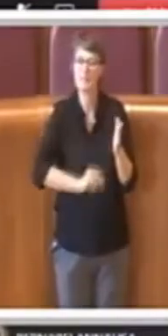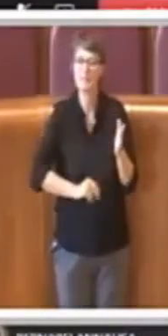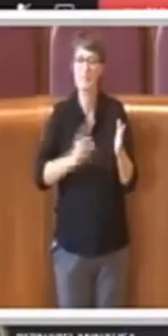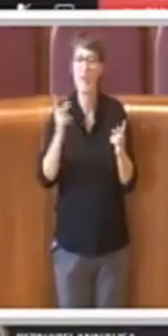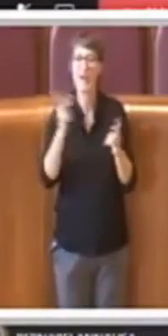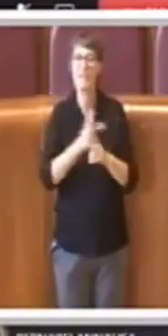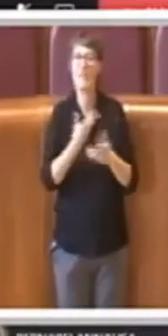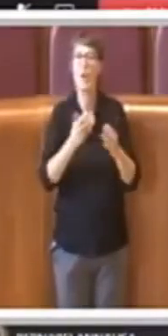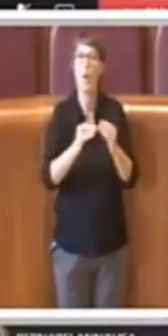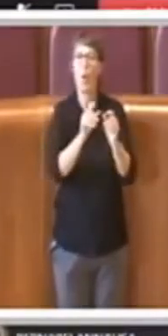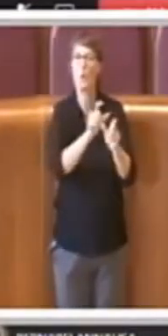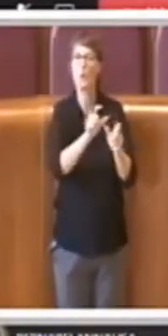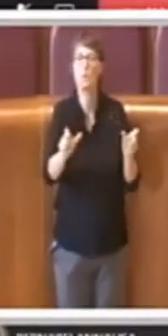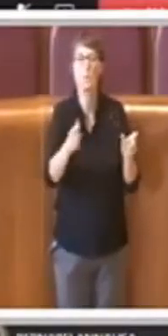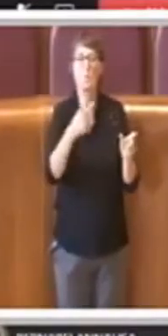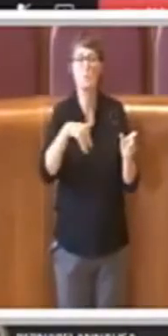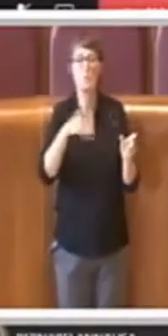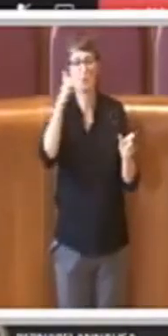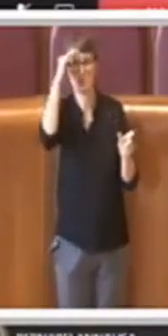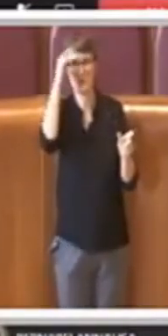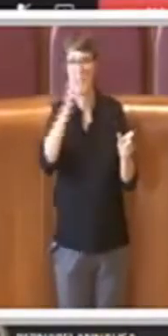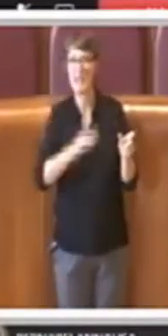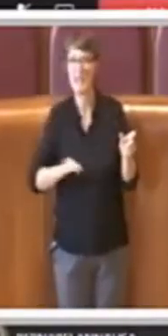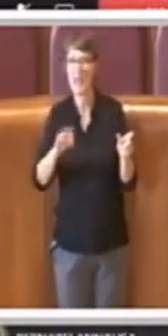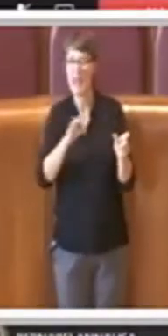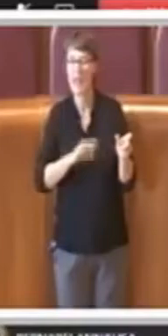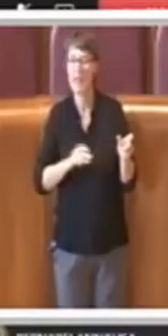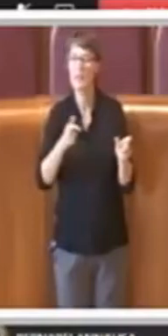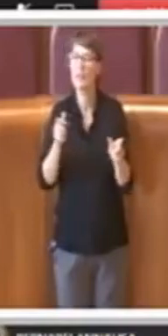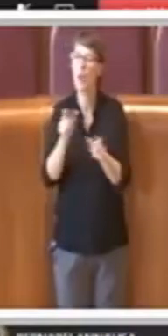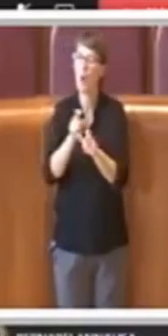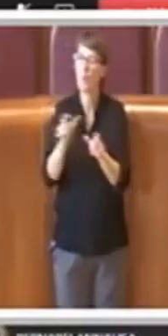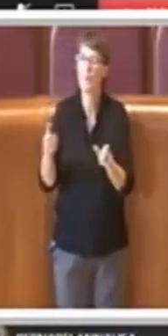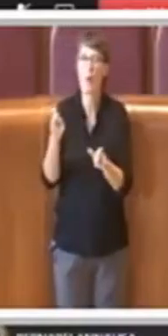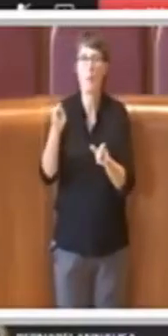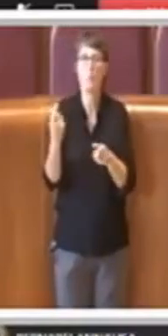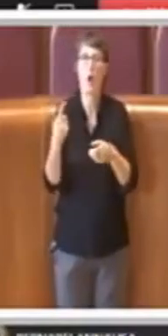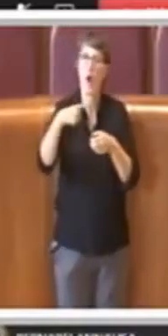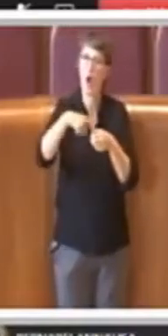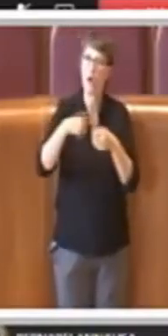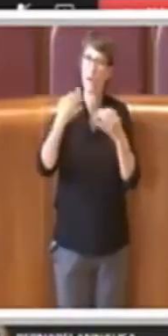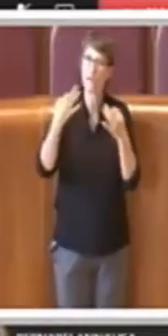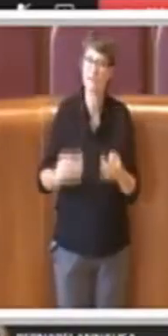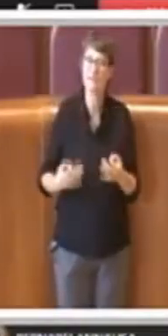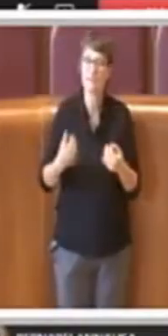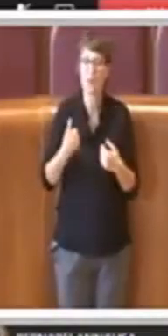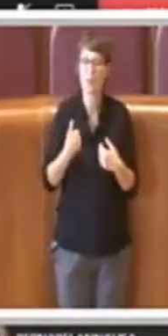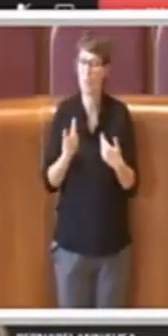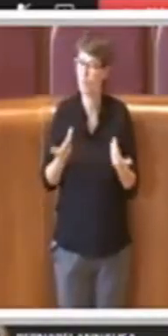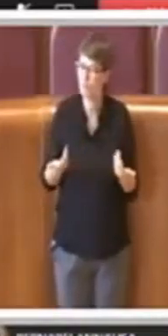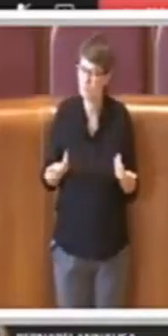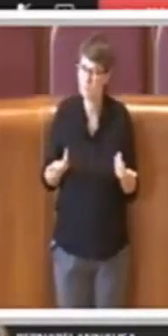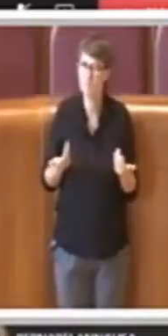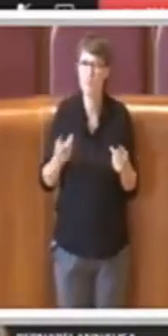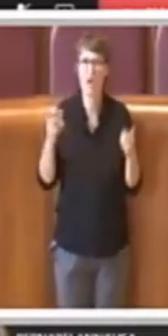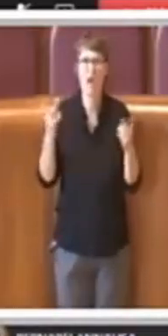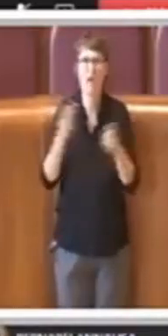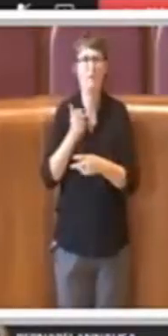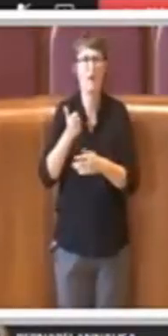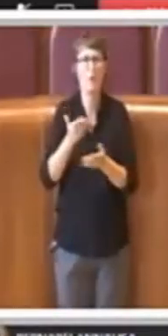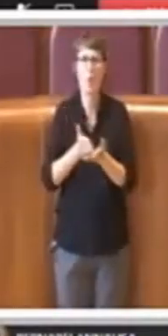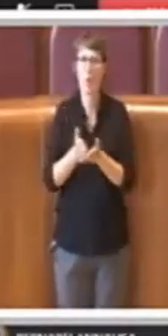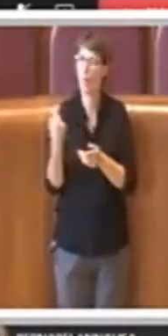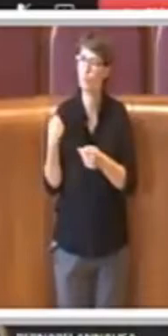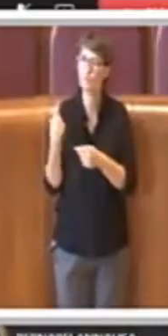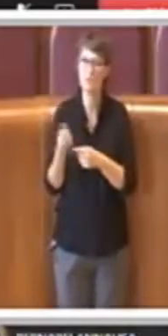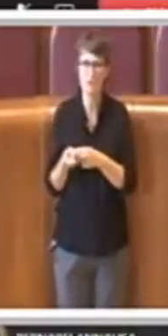persone, i costruttori che aderiranno, ma vogliamo parlare del fatto che da 11 anni molti invece hanno